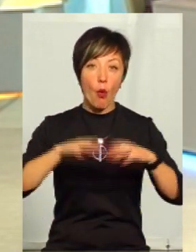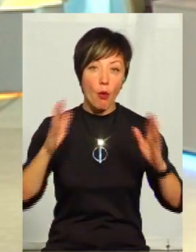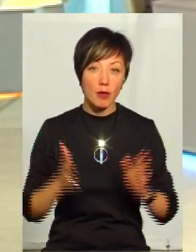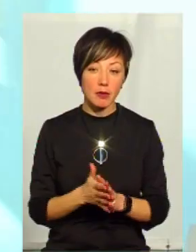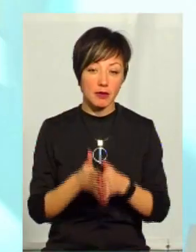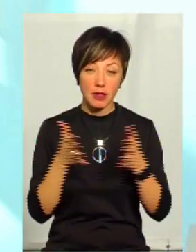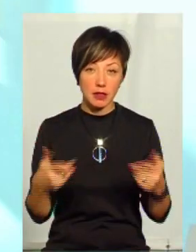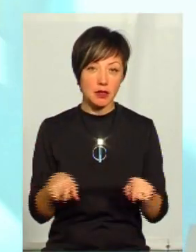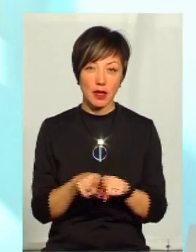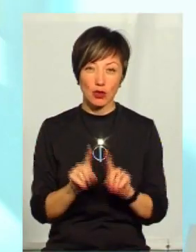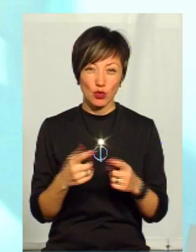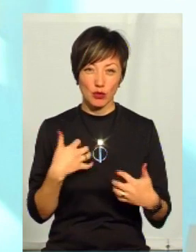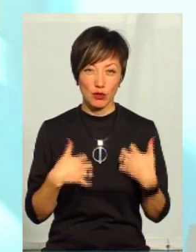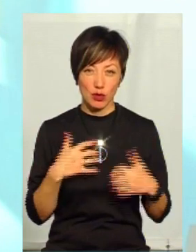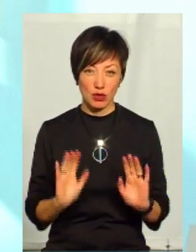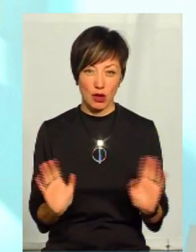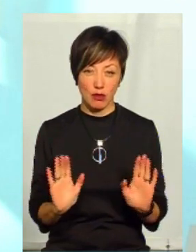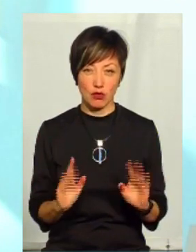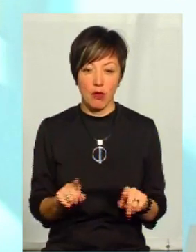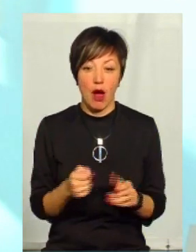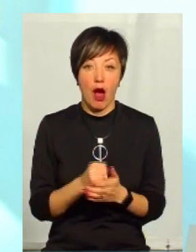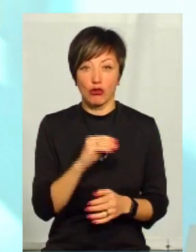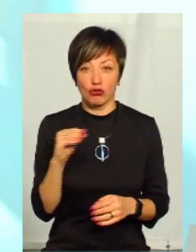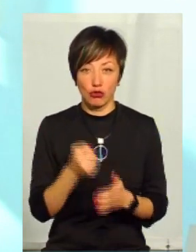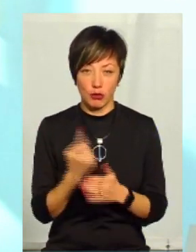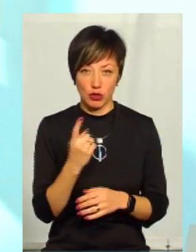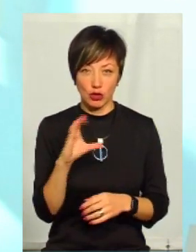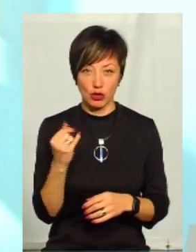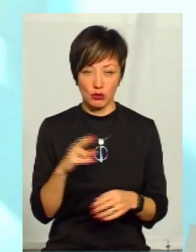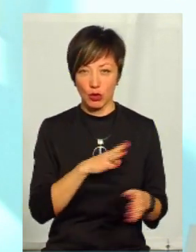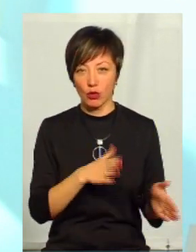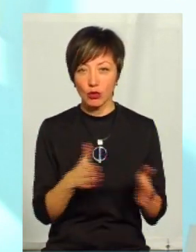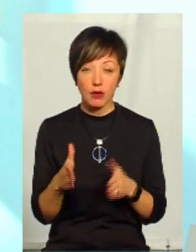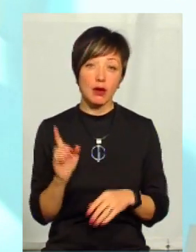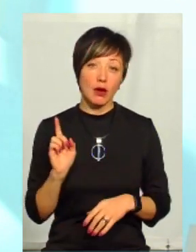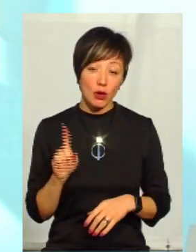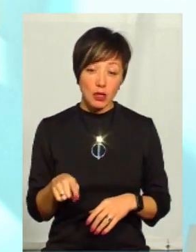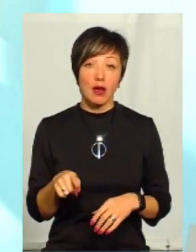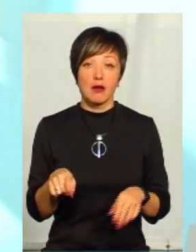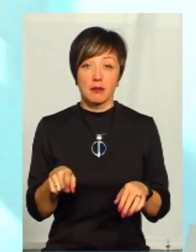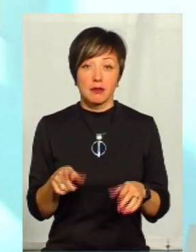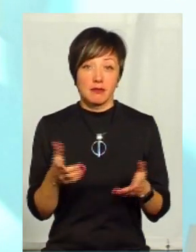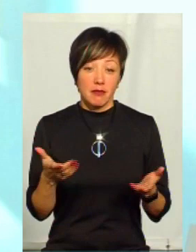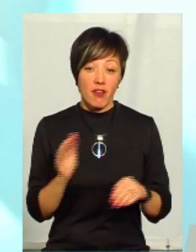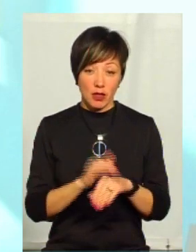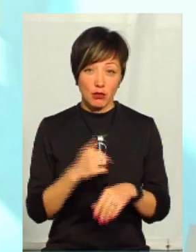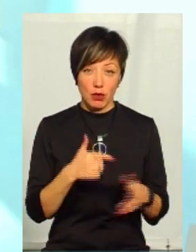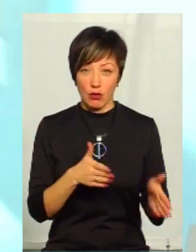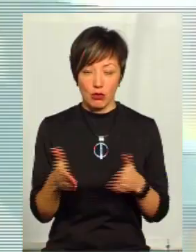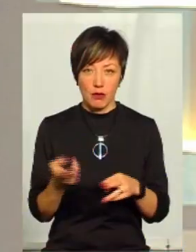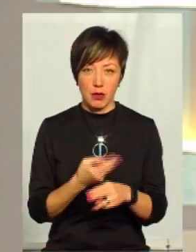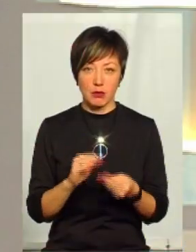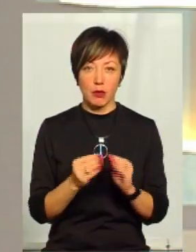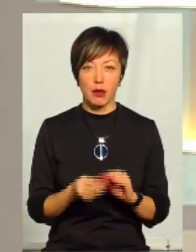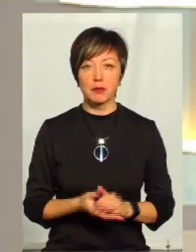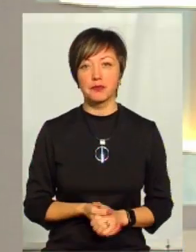'єми йдуть, ми також не дуже поспішаємо, щоб вже аж до 1 січня ми були готові. Хоча потенційно ми готові до цього без проблем.